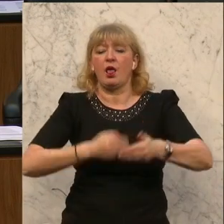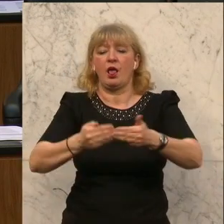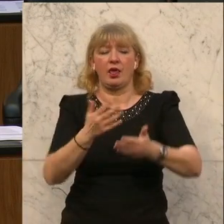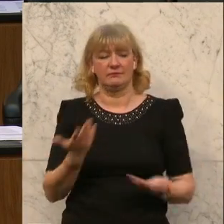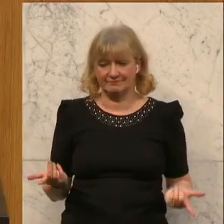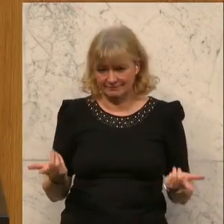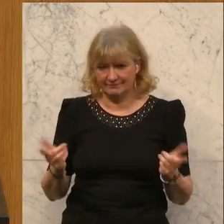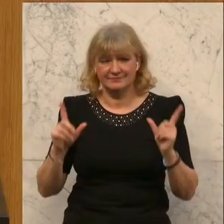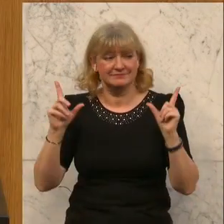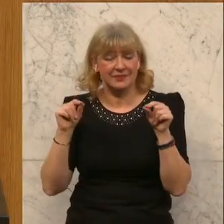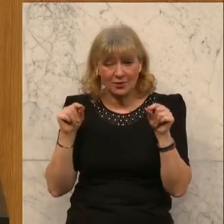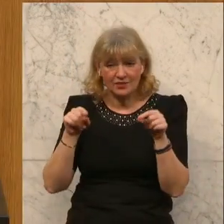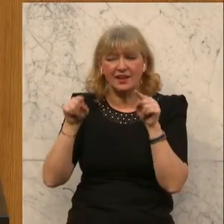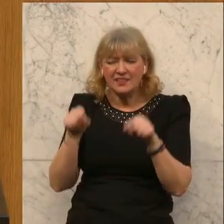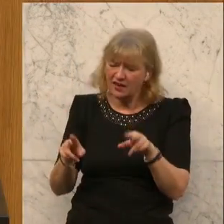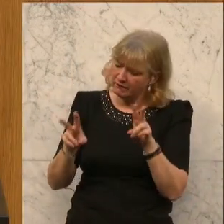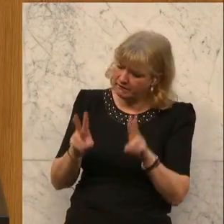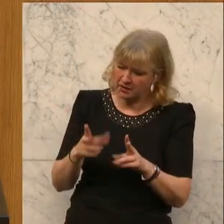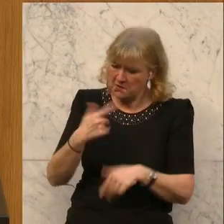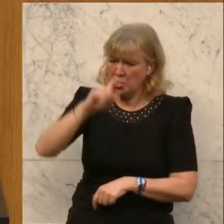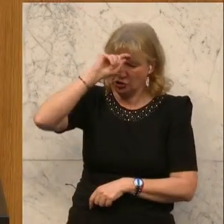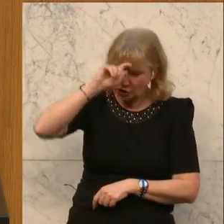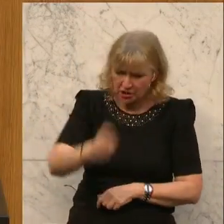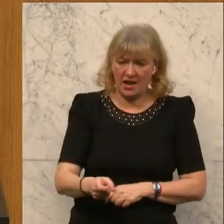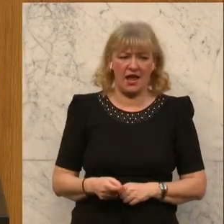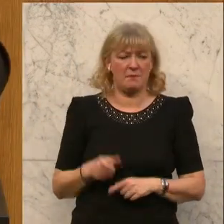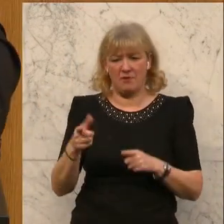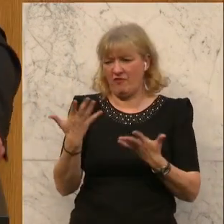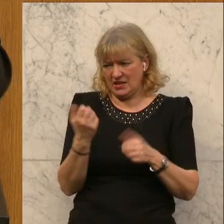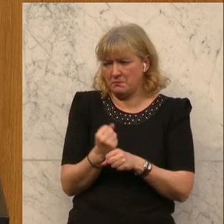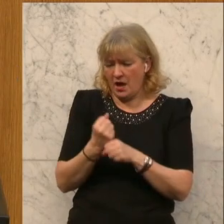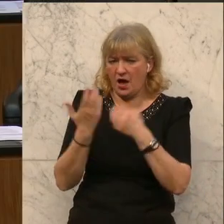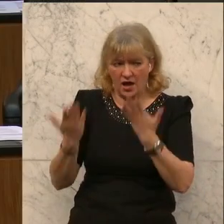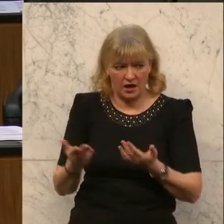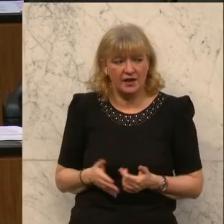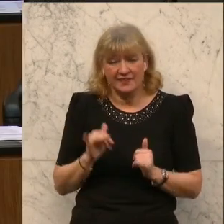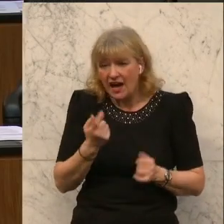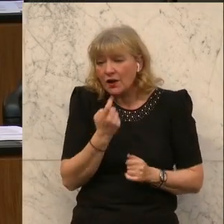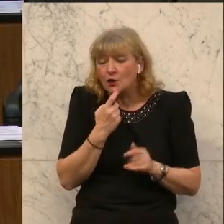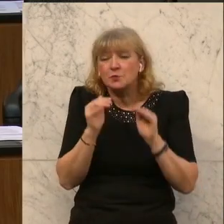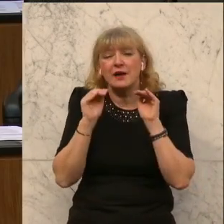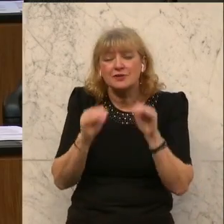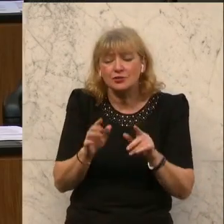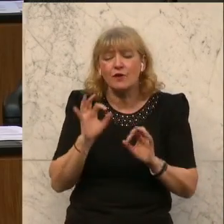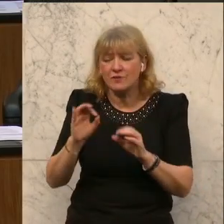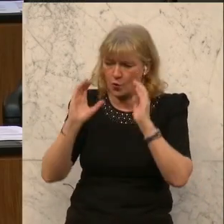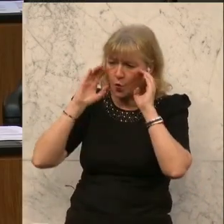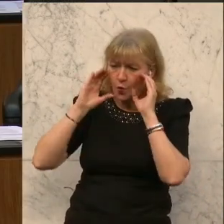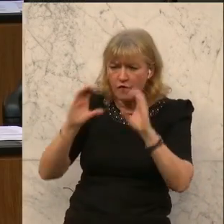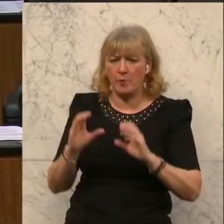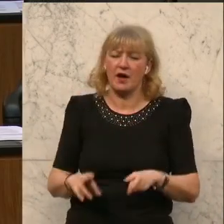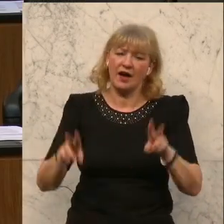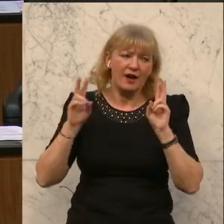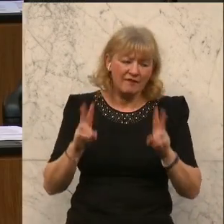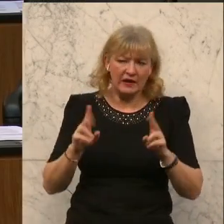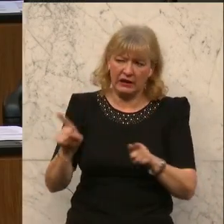eigentlich wirklich das Schlimmste, was ihr da machen könnt. Und gerade der Konsumentenschutz ist für die ÖVP ja wirklich